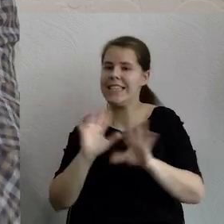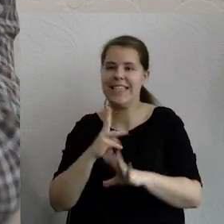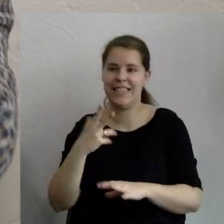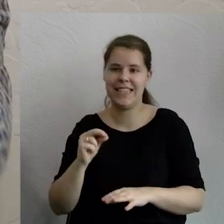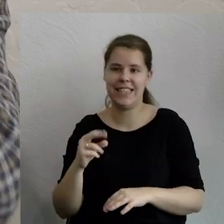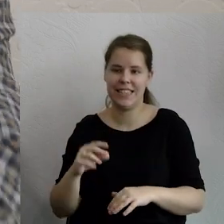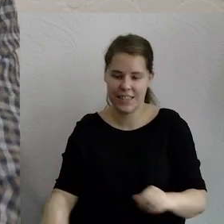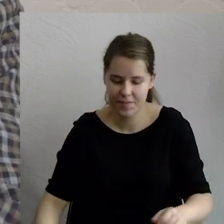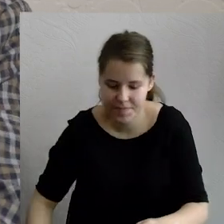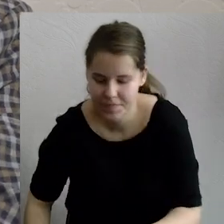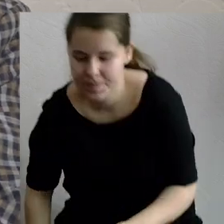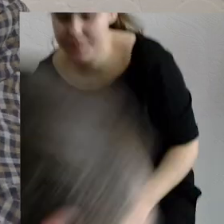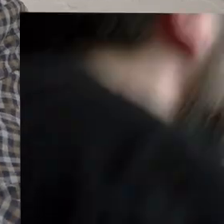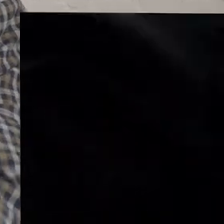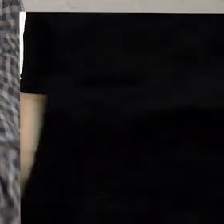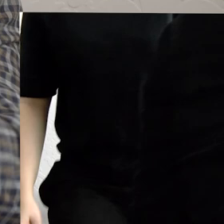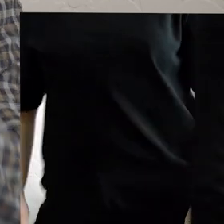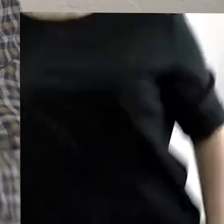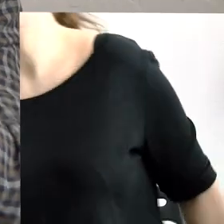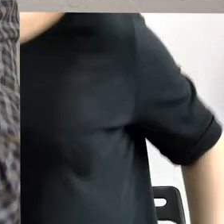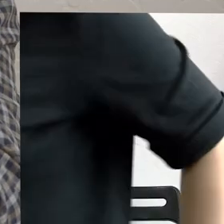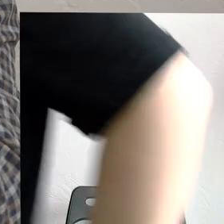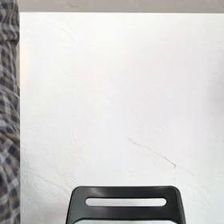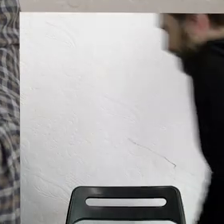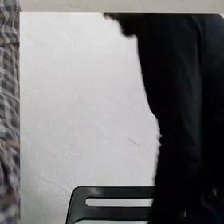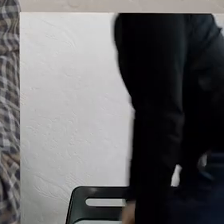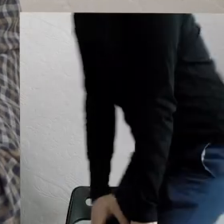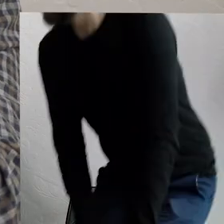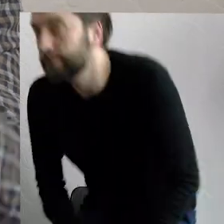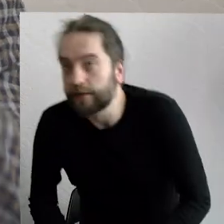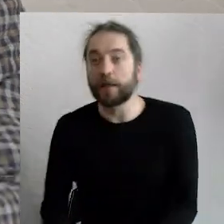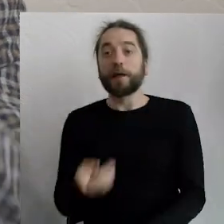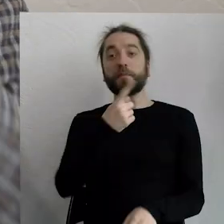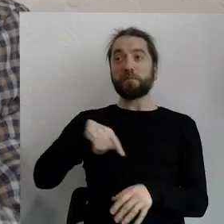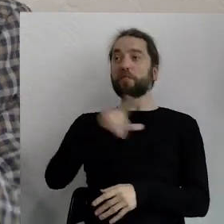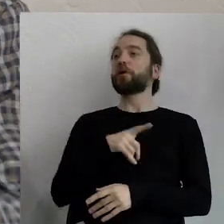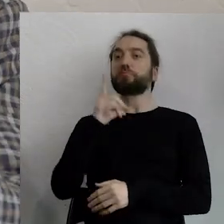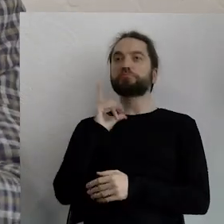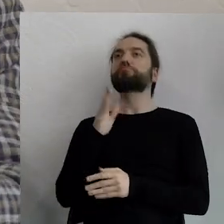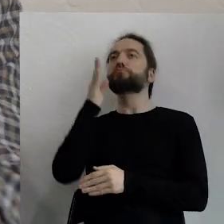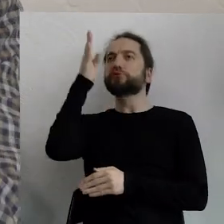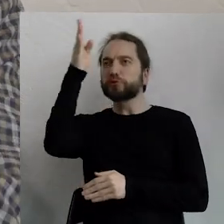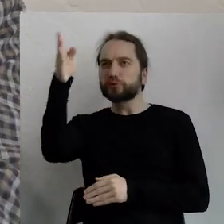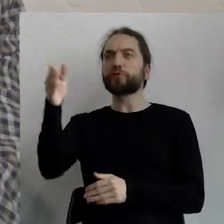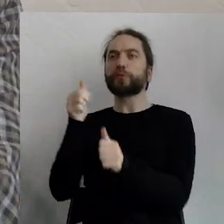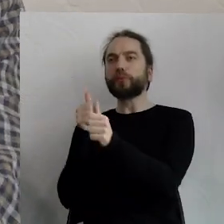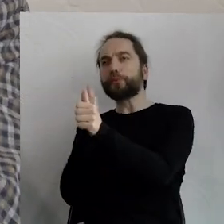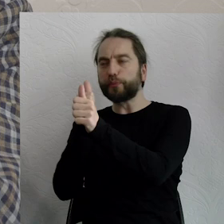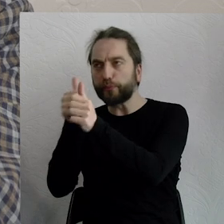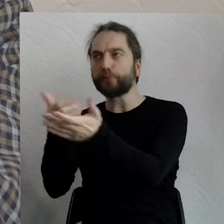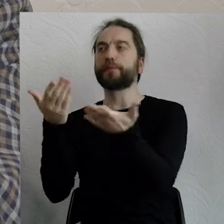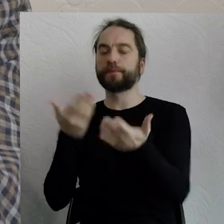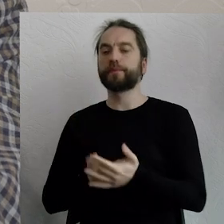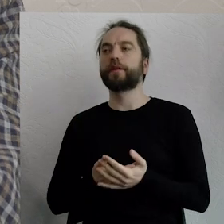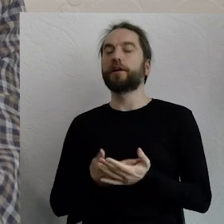przyszłości. Ale idziemy do przyszłości, pozytywnie waloryzując doświadczenie, które mamy jakby